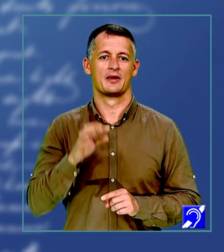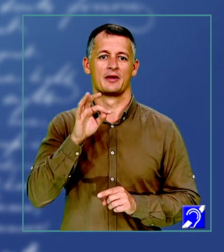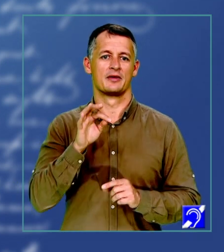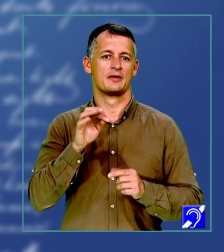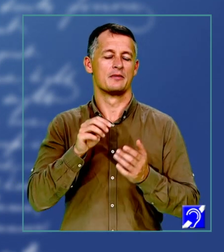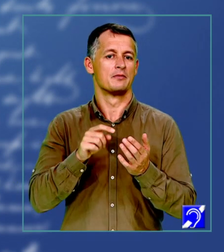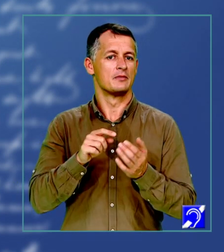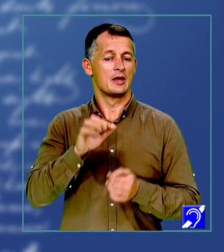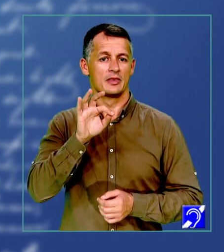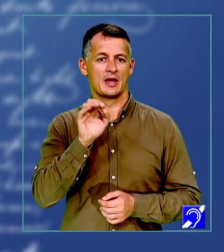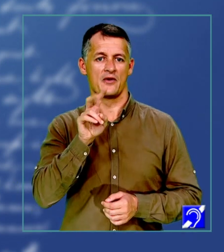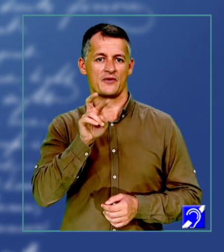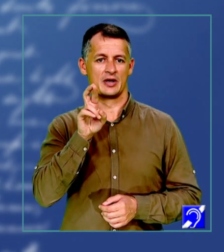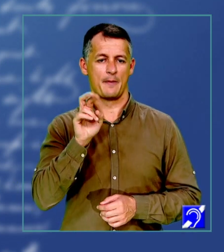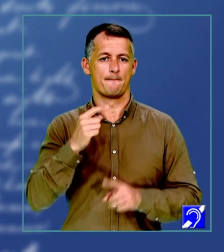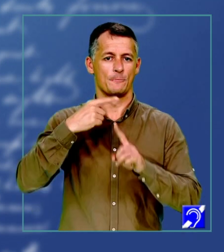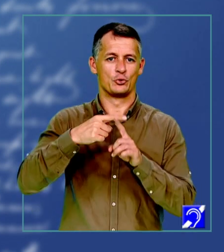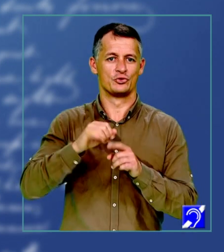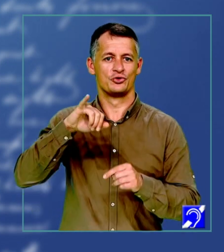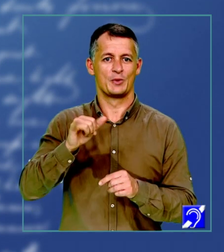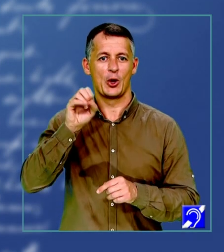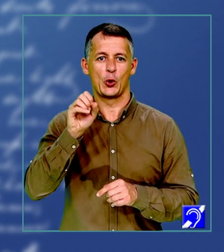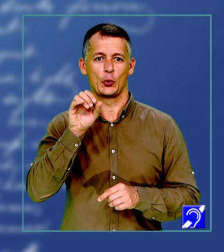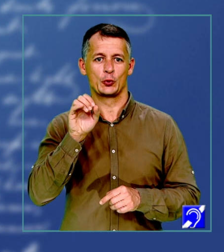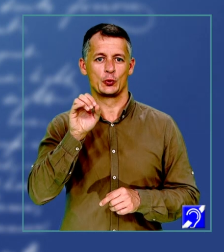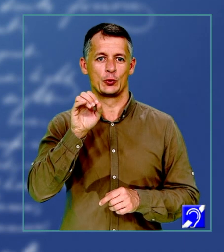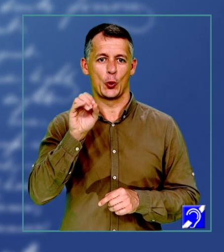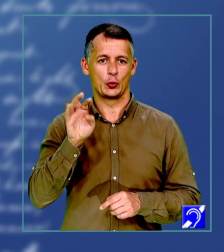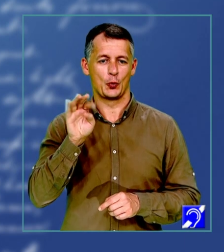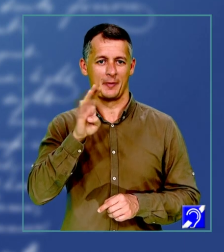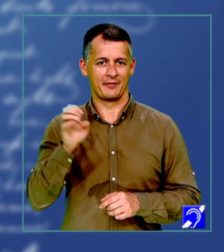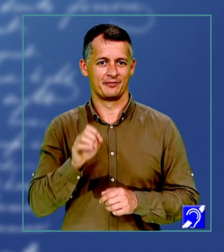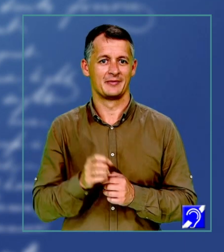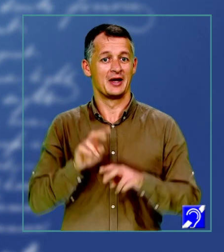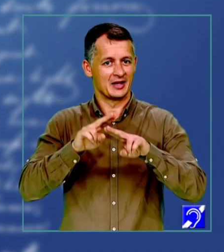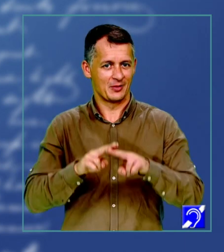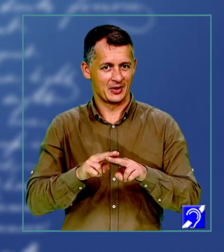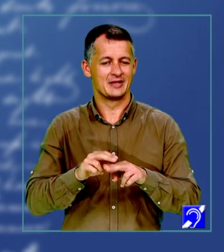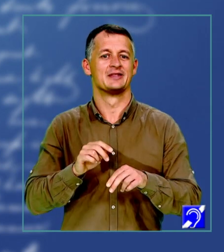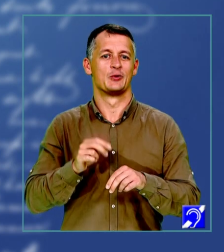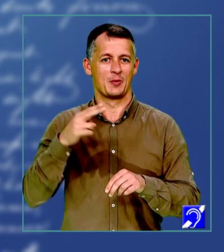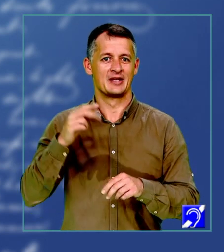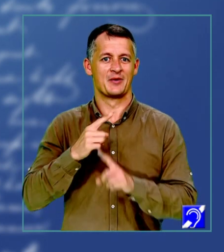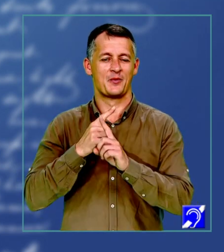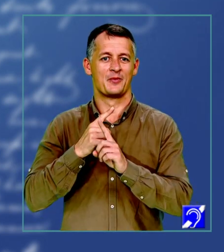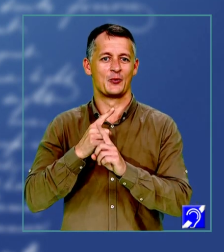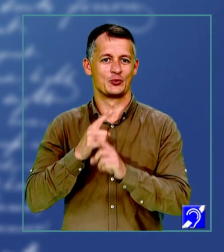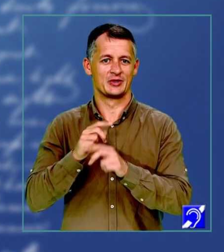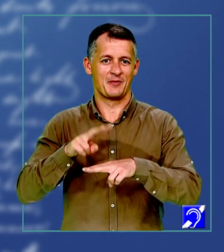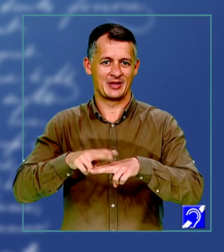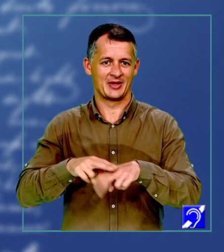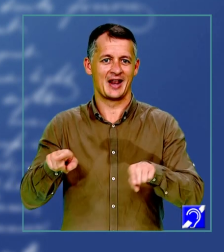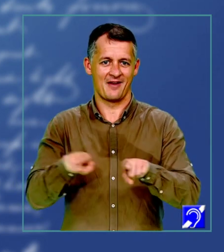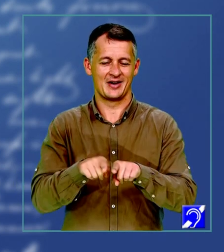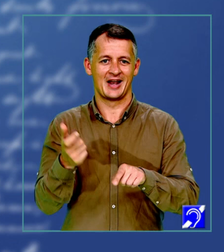sau pe canalul de YouTube al TVR. Rămâneți cu noi, în câteva momente începe cursul de matematică. Tot pentru clasa 8-a.